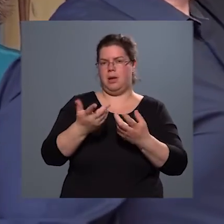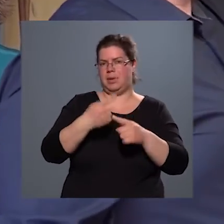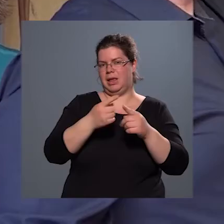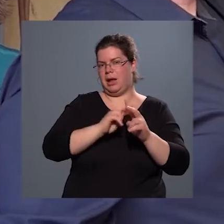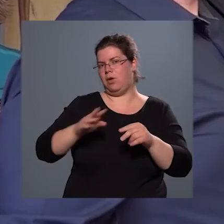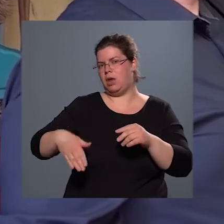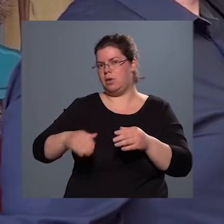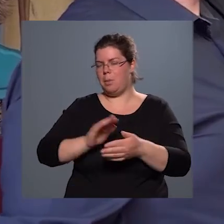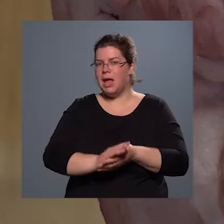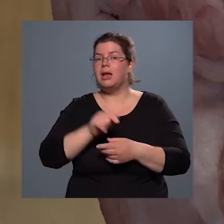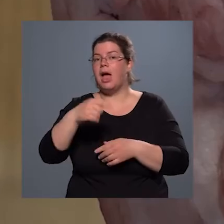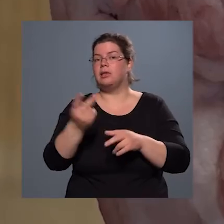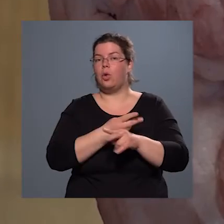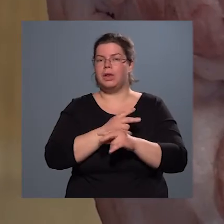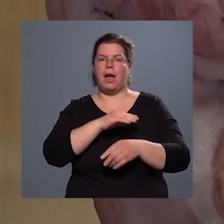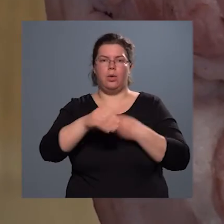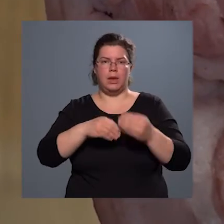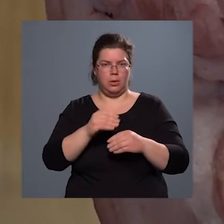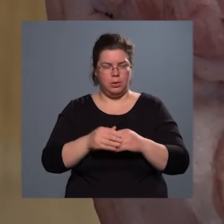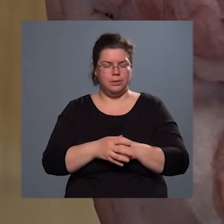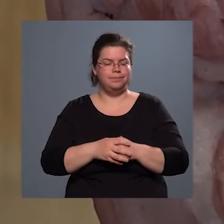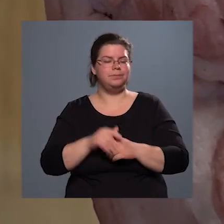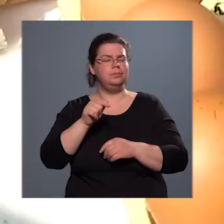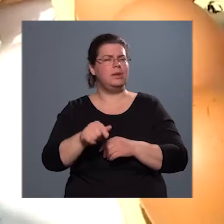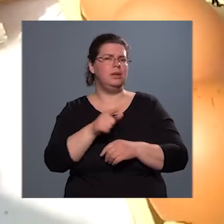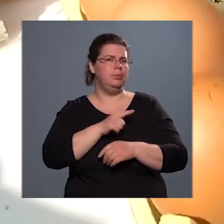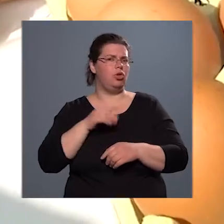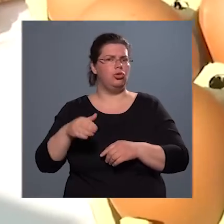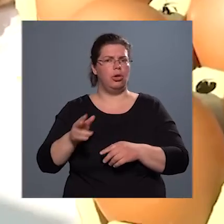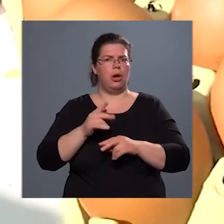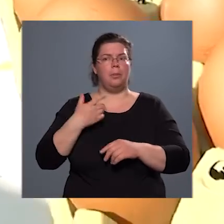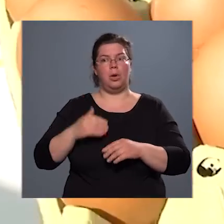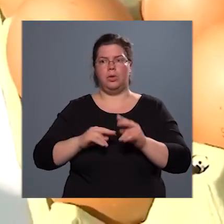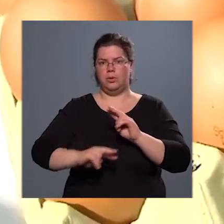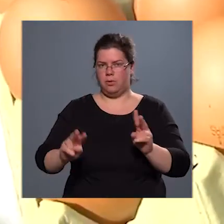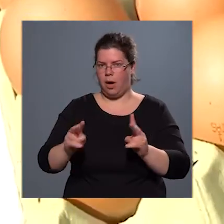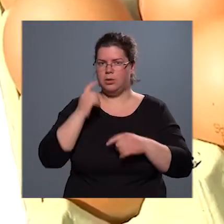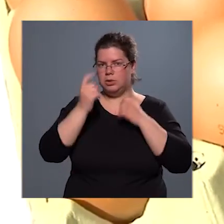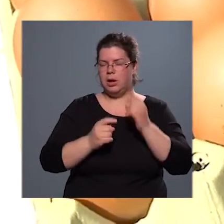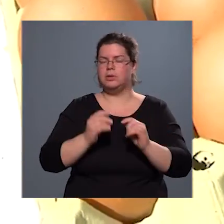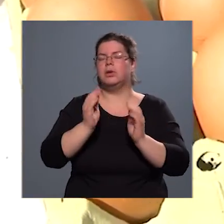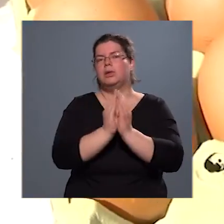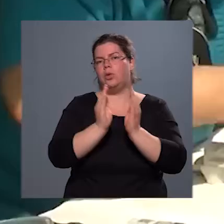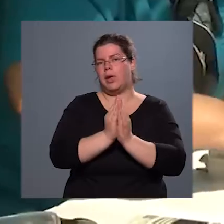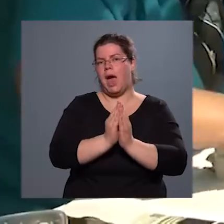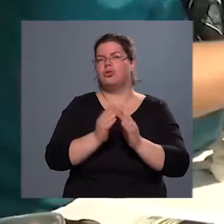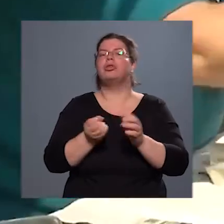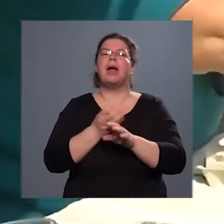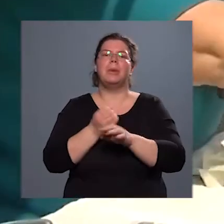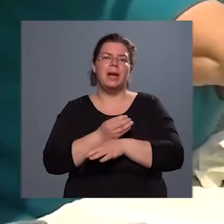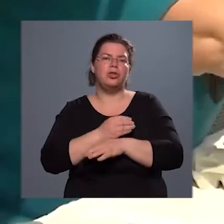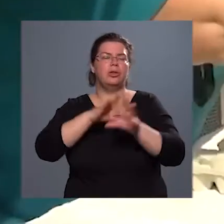általában ezt szokták összekötözni. Nem csak a sonka mögött van gondolat. A tojás a termékenységet a családi összetartozás